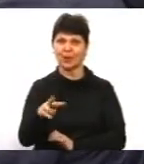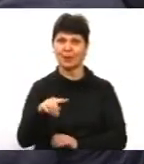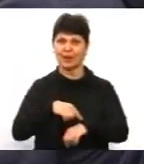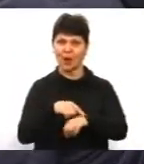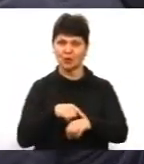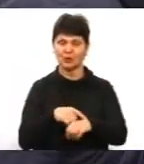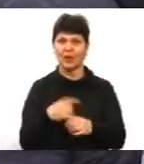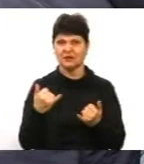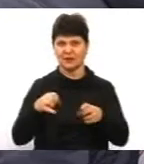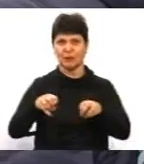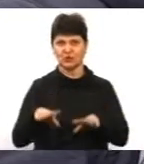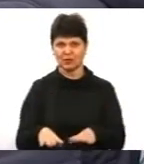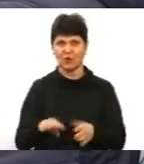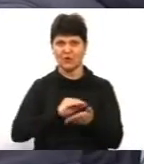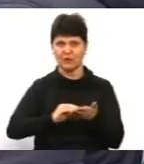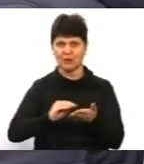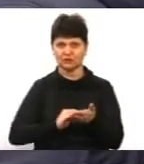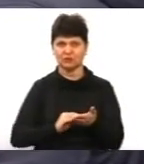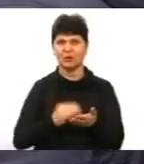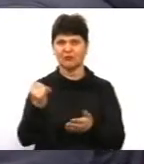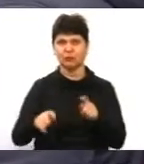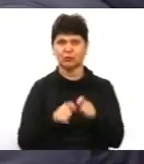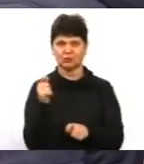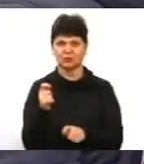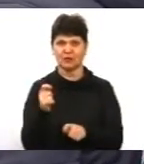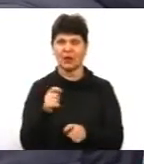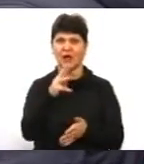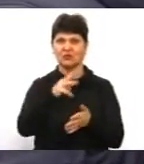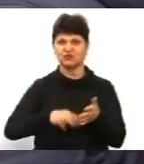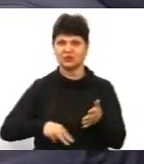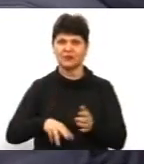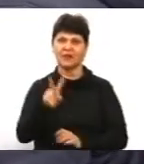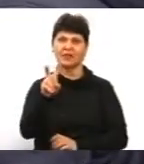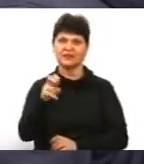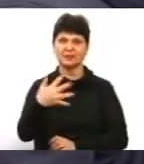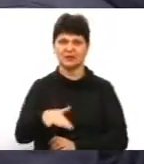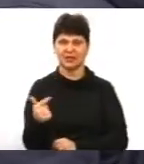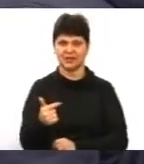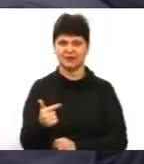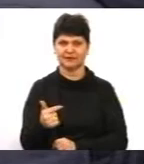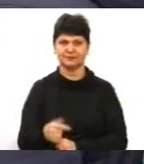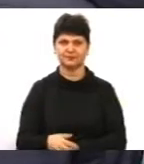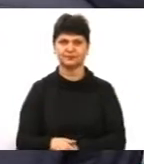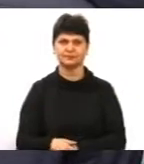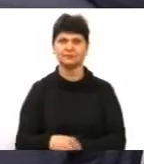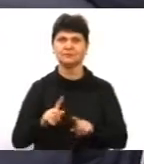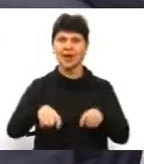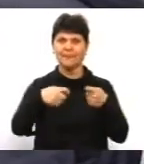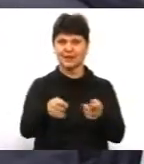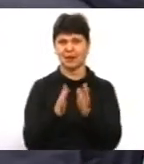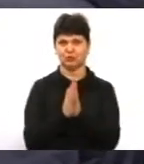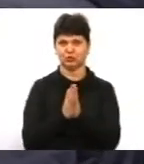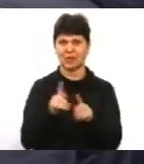постанову по частині першої статті 122. Штраф становить 255 гривень. Передайте, будь ласка, інспектору,